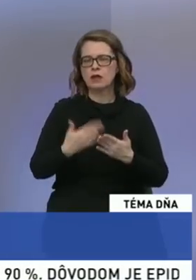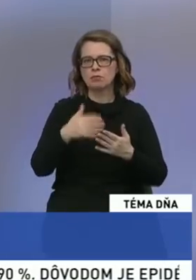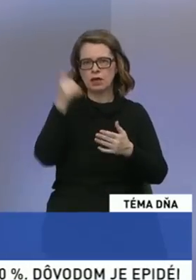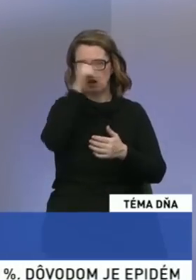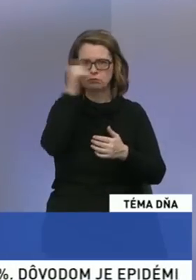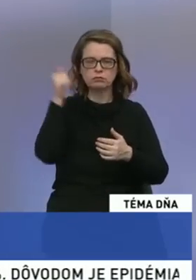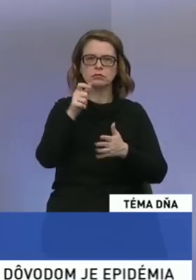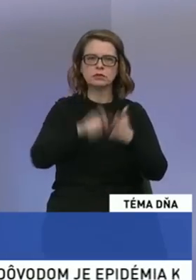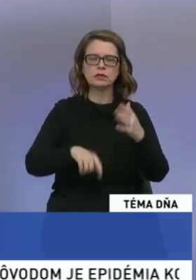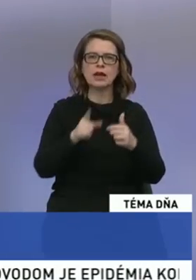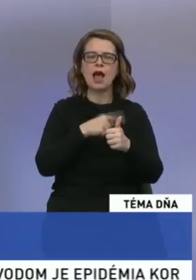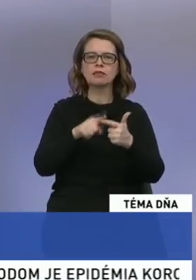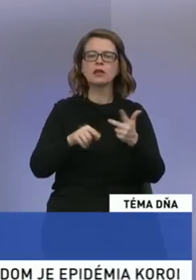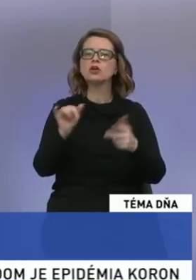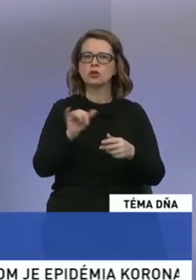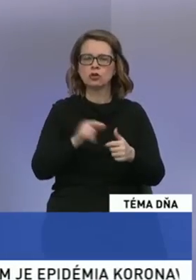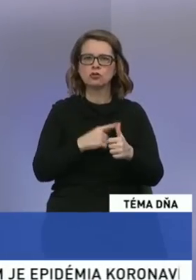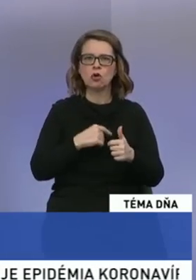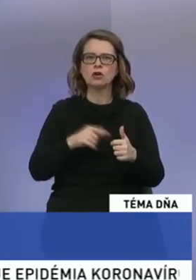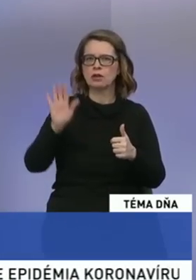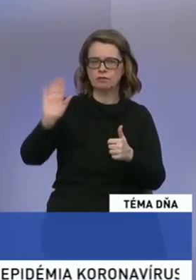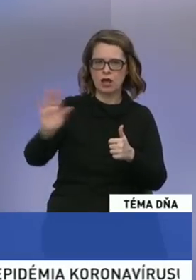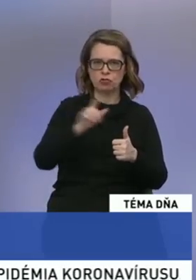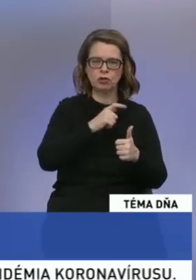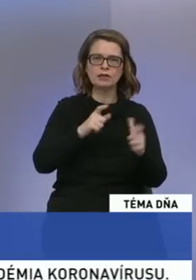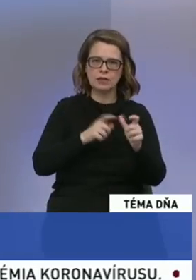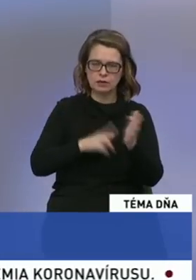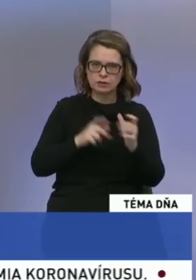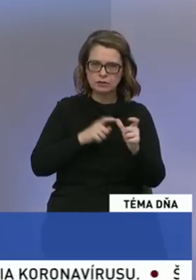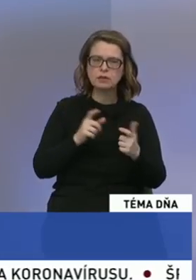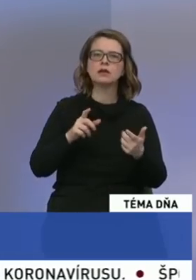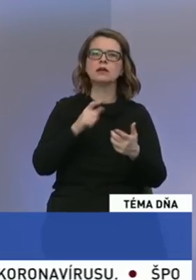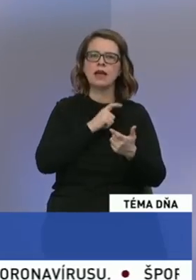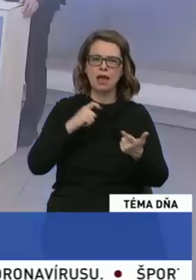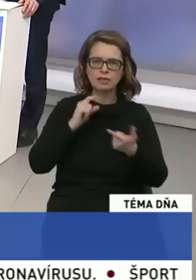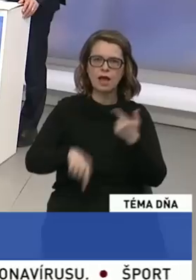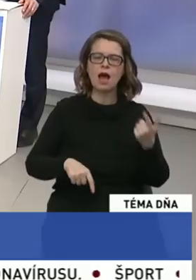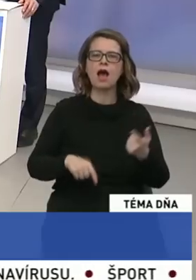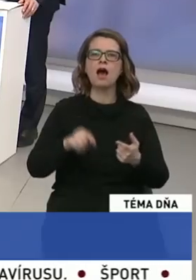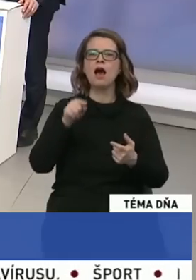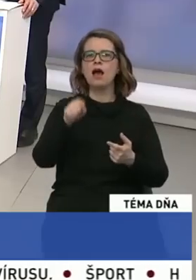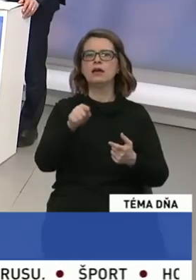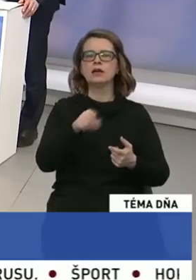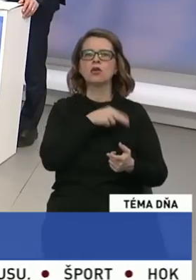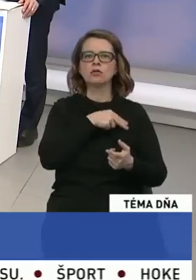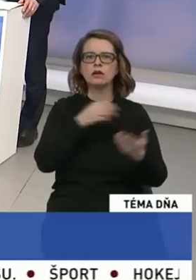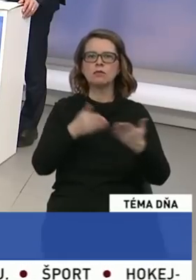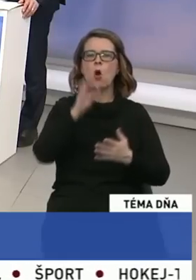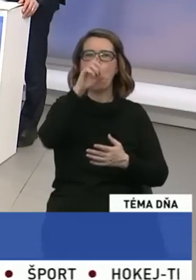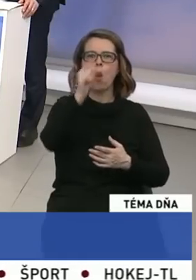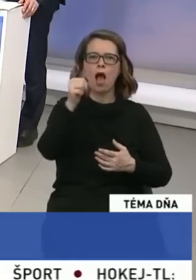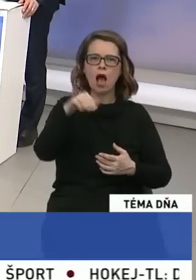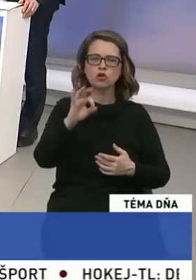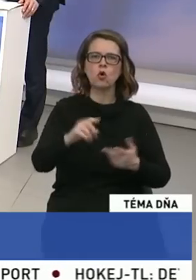strany, ktoré majú teda takéto rázenie okrem vašich slovenskej národnej strany a kresťansko-demokratického hnutia. Určite medzi konzervatívnych patrí Oľano,